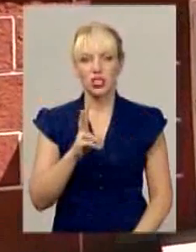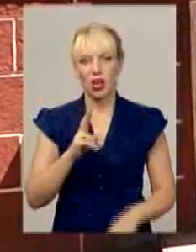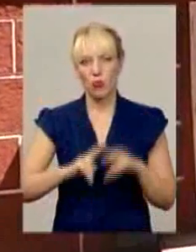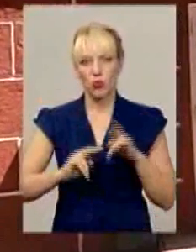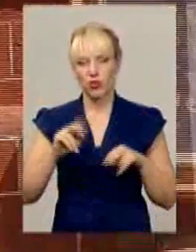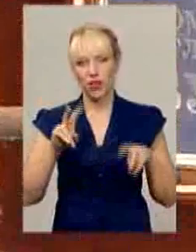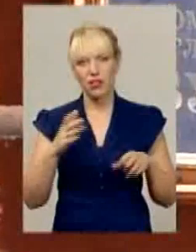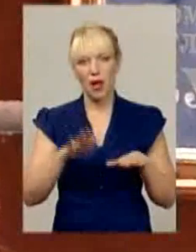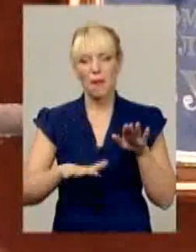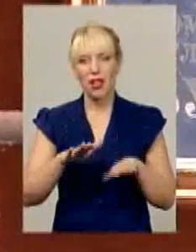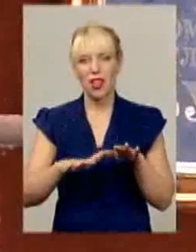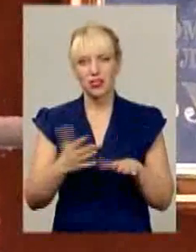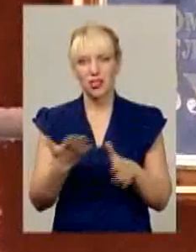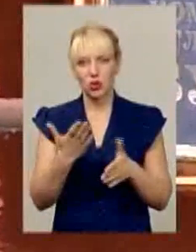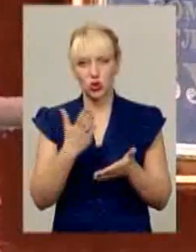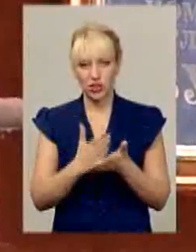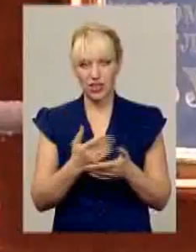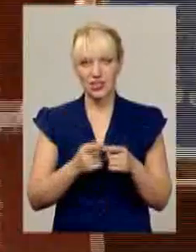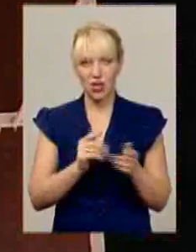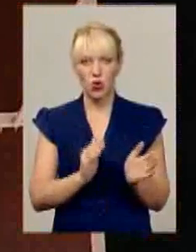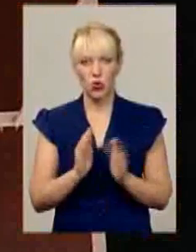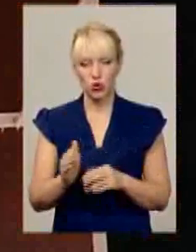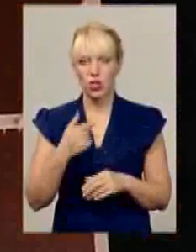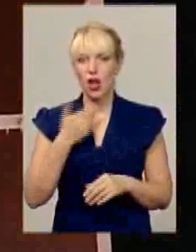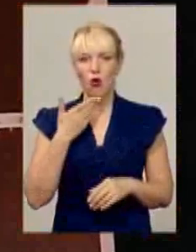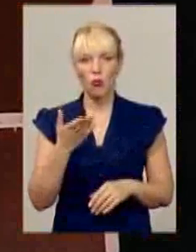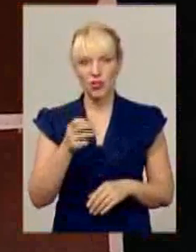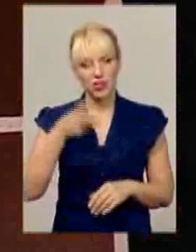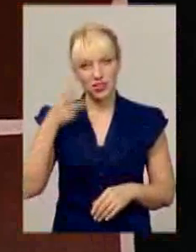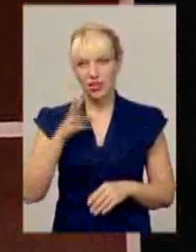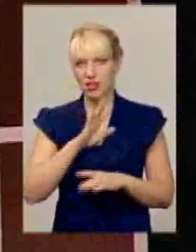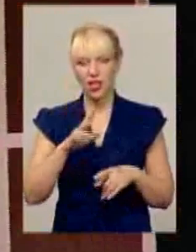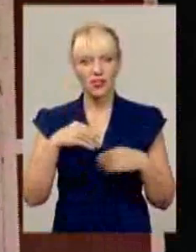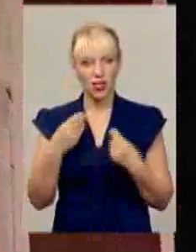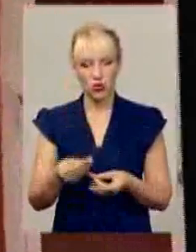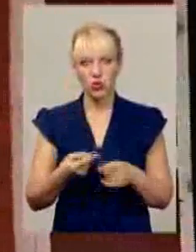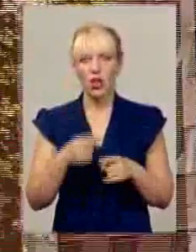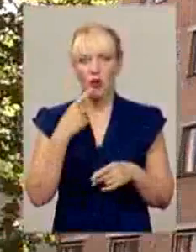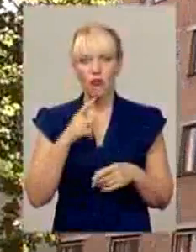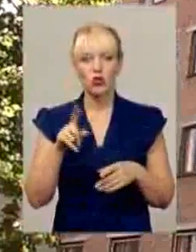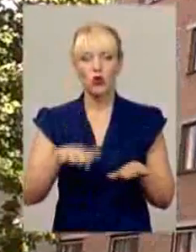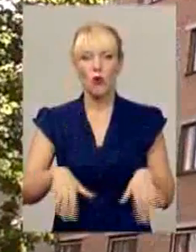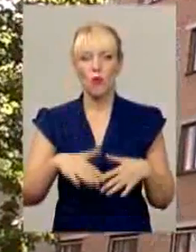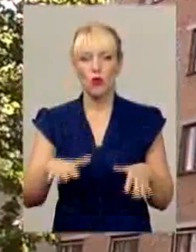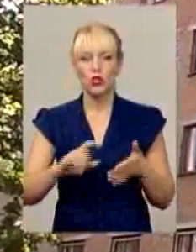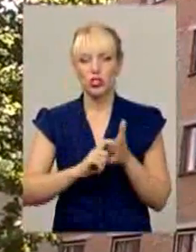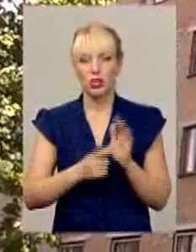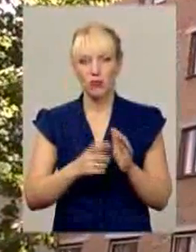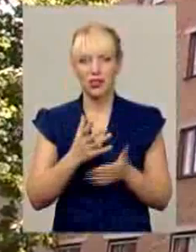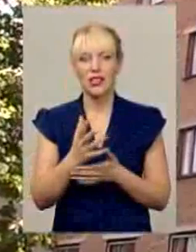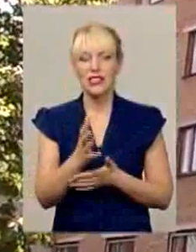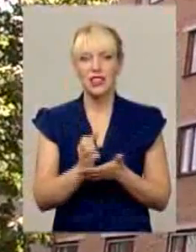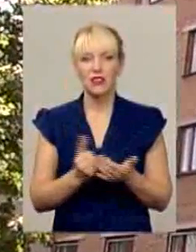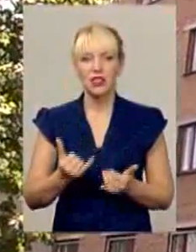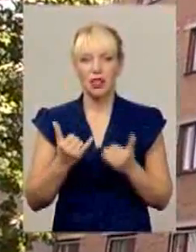балансі якого перебуває горе-гуртожиток, коментарі на камеру не дають. Але зауважують, що порожні кімнати зарезервовані для переселенців із зони АТО,